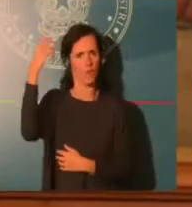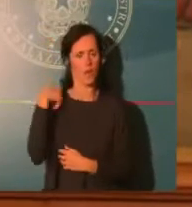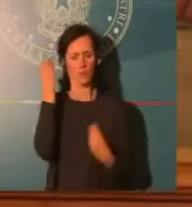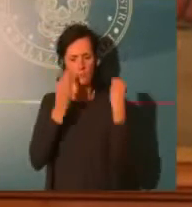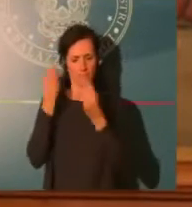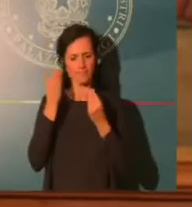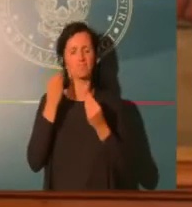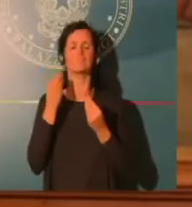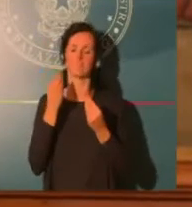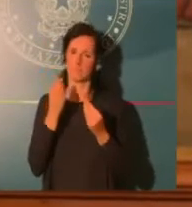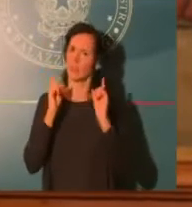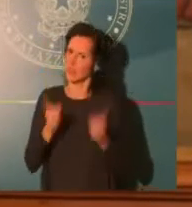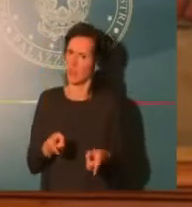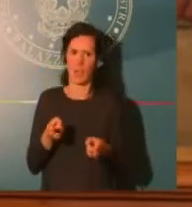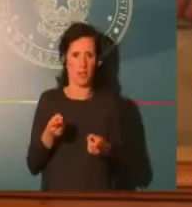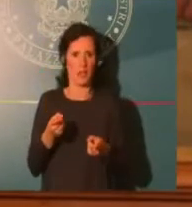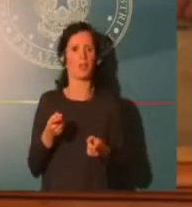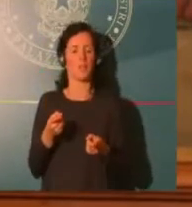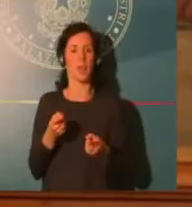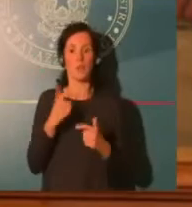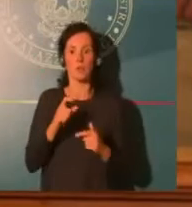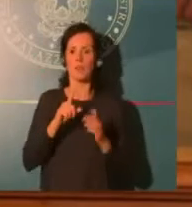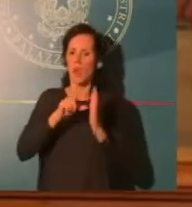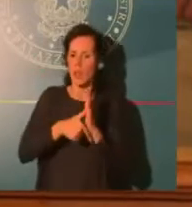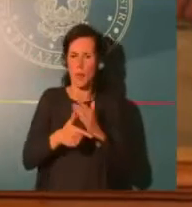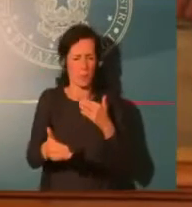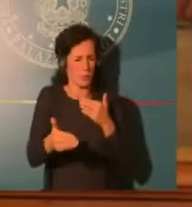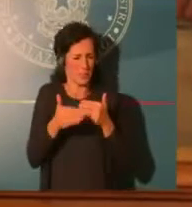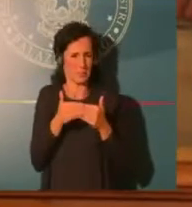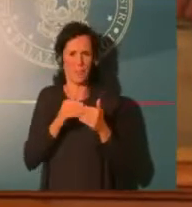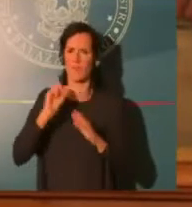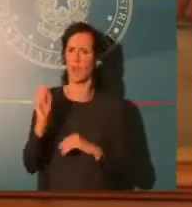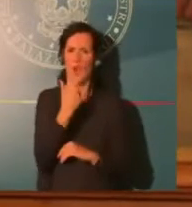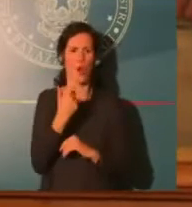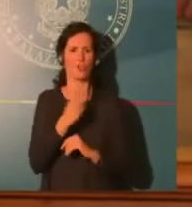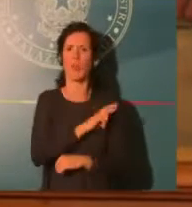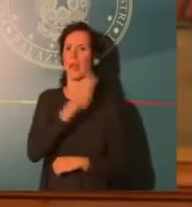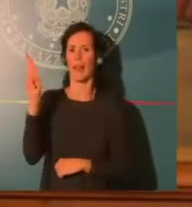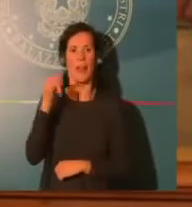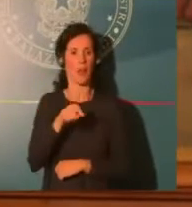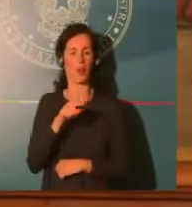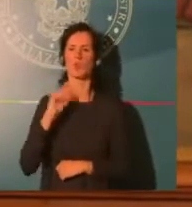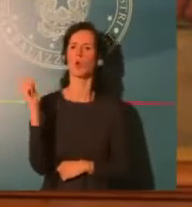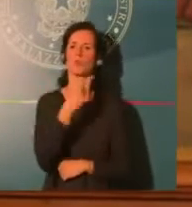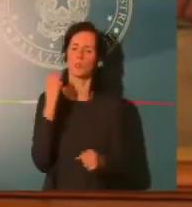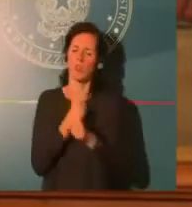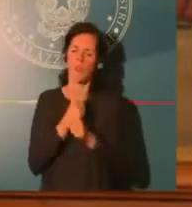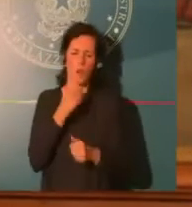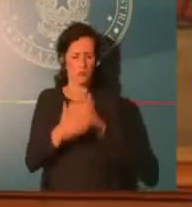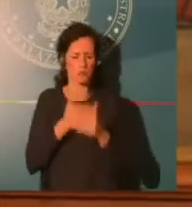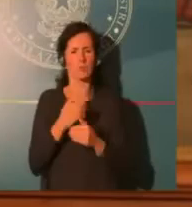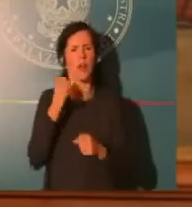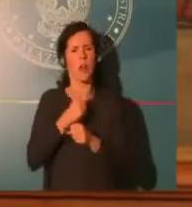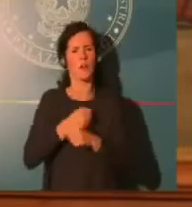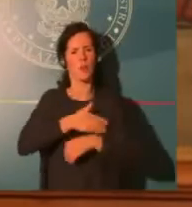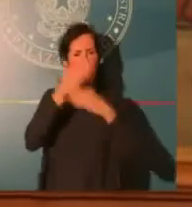grande dedizione a questo risultato, notte e giorno, devo dire, negli ultimi giorni. Vorrei ringraziare anche in particolare il ragioniere generale dello